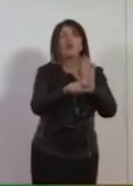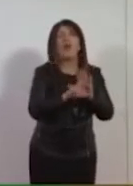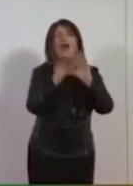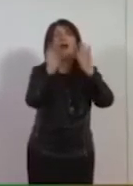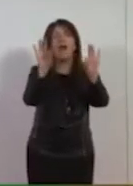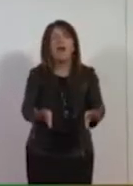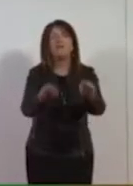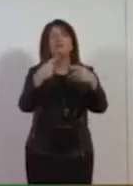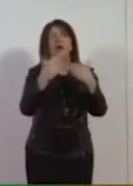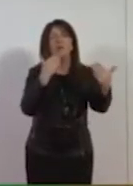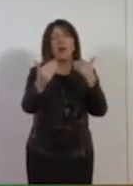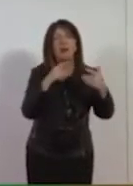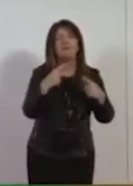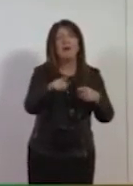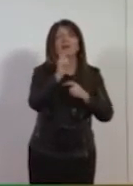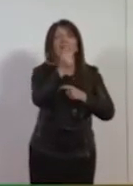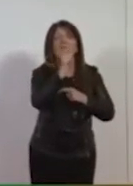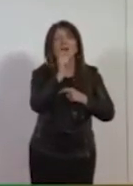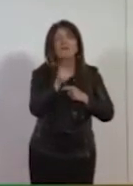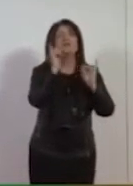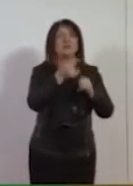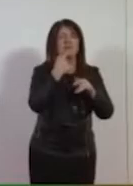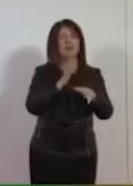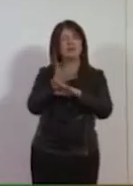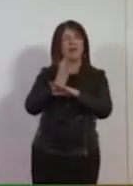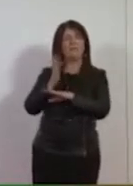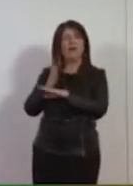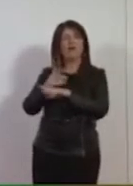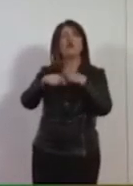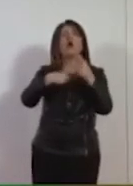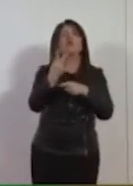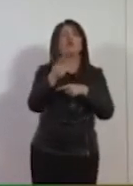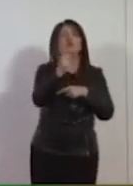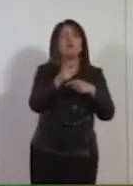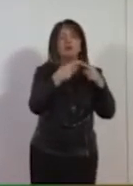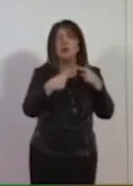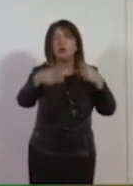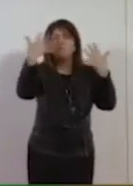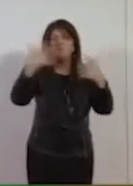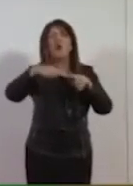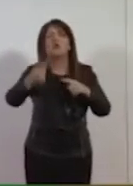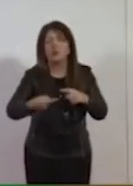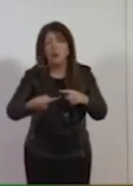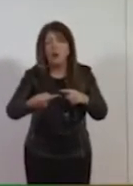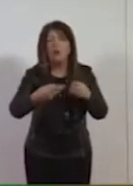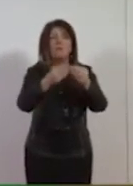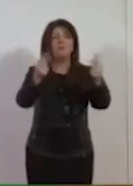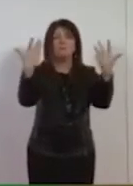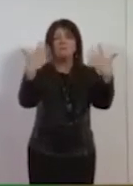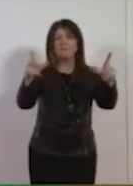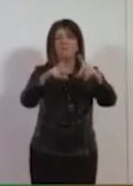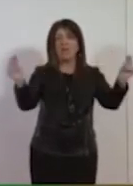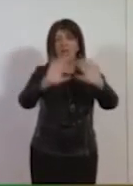telegiornali, le televisioni, ti fanno le interviste e fai gli interventi. Passati due giorni, tutto finito.